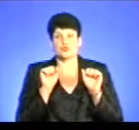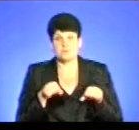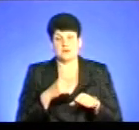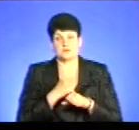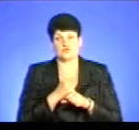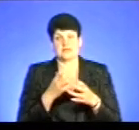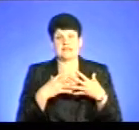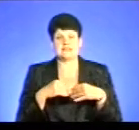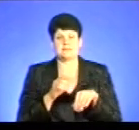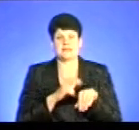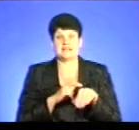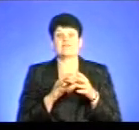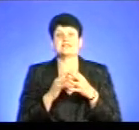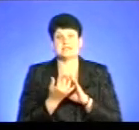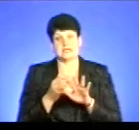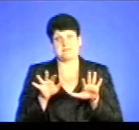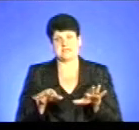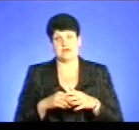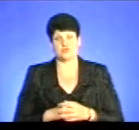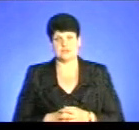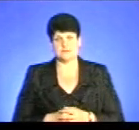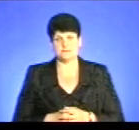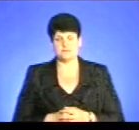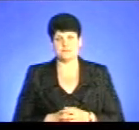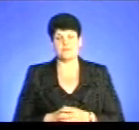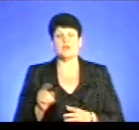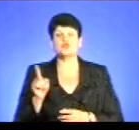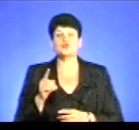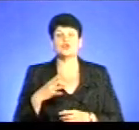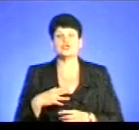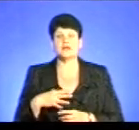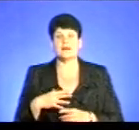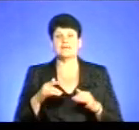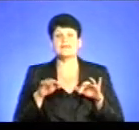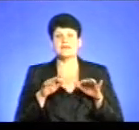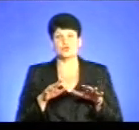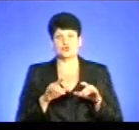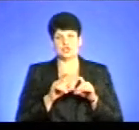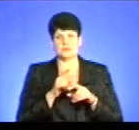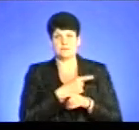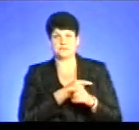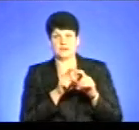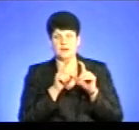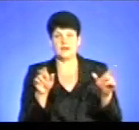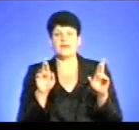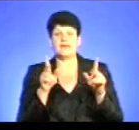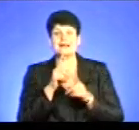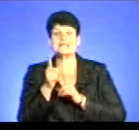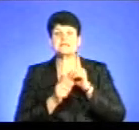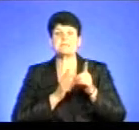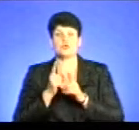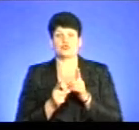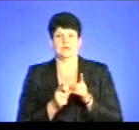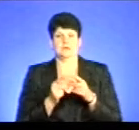сімейний лікар саме в сільській місцевості. Що чекає діючі амбулаторії? Як загалом змінюватиметься кадровий